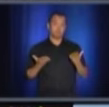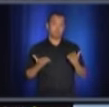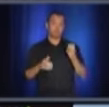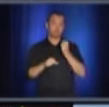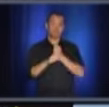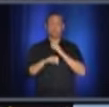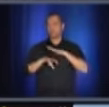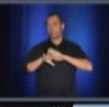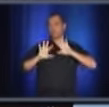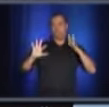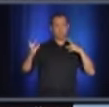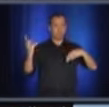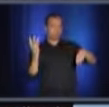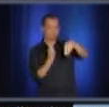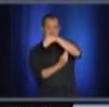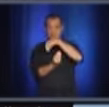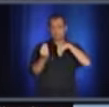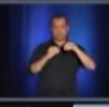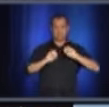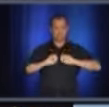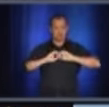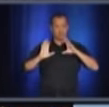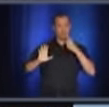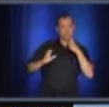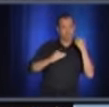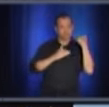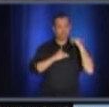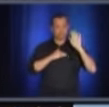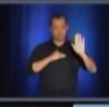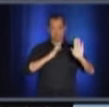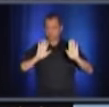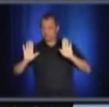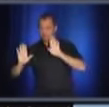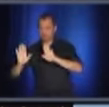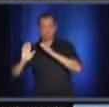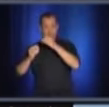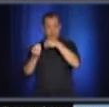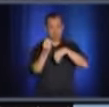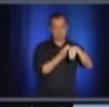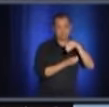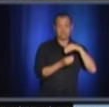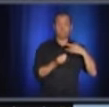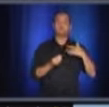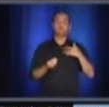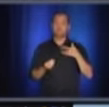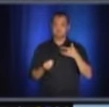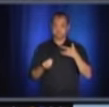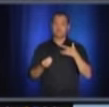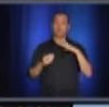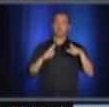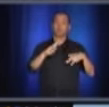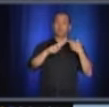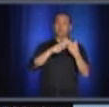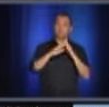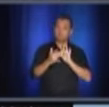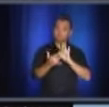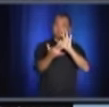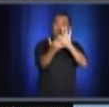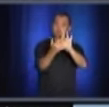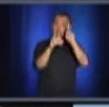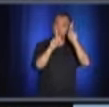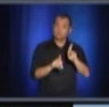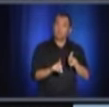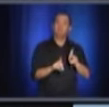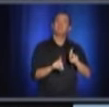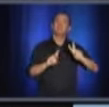et je pense que le bénéfice, les gens vont le voir, les résultats vont être communiqués aux gens plus rapidement. On est là-dessus.